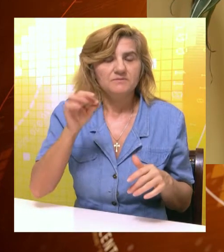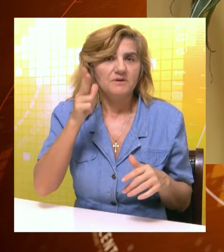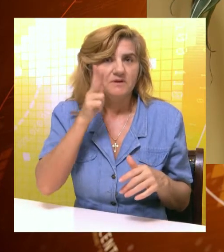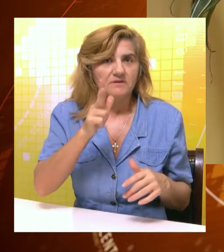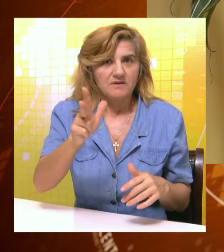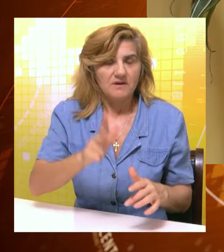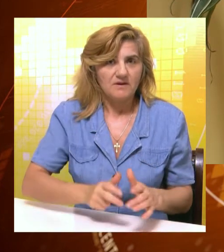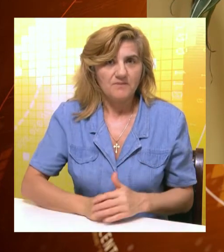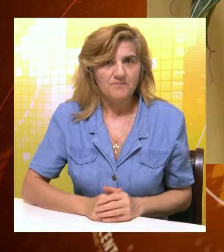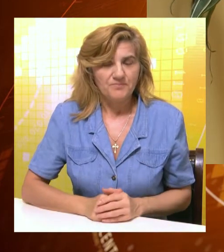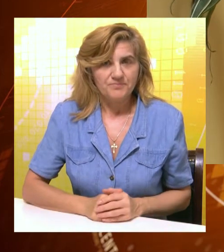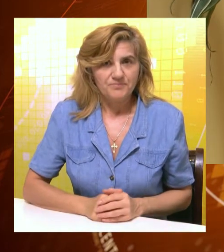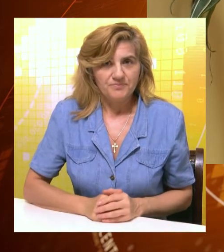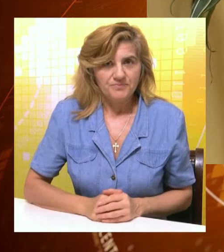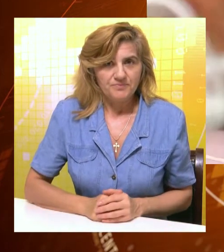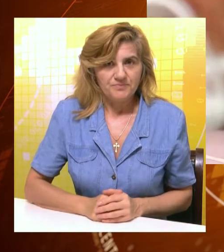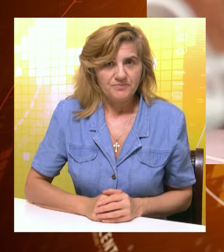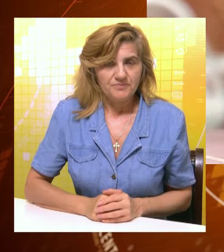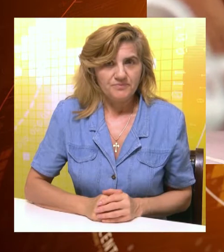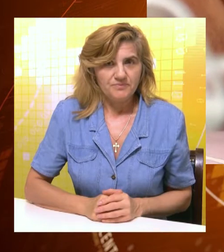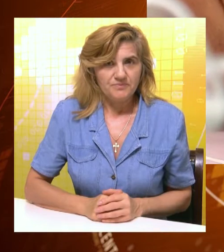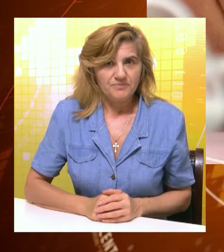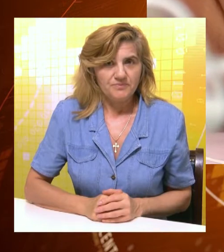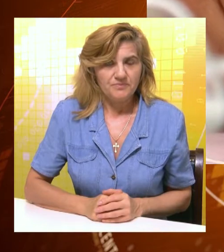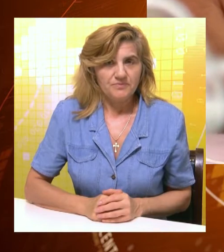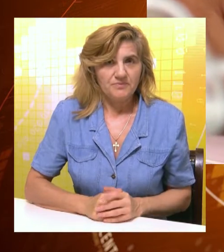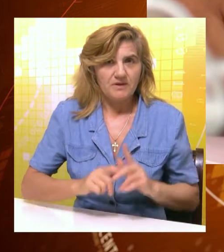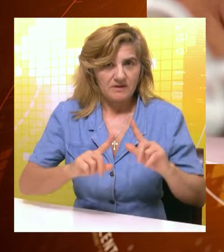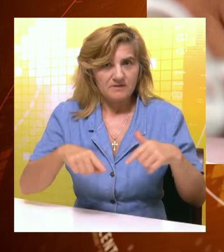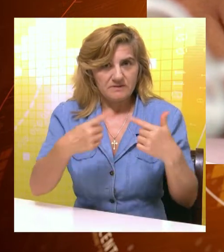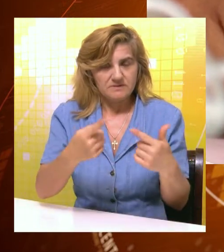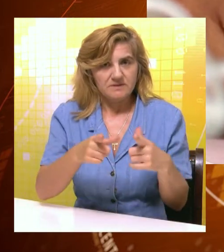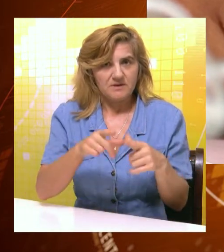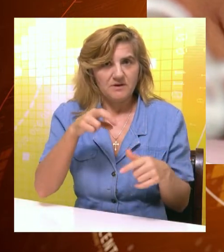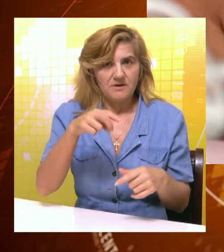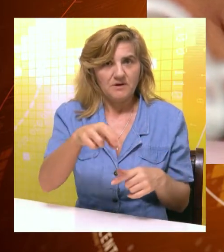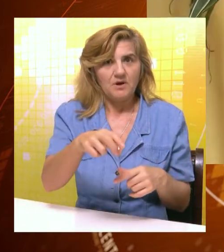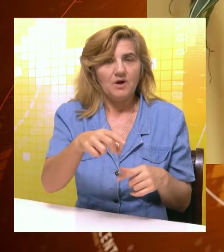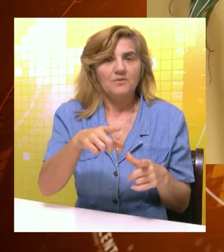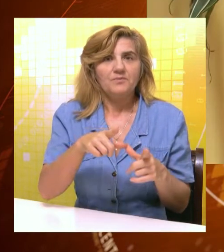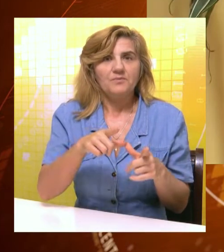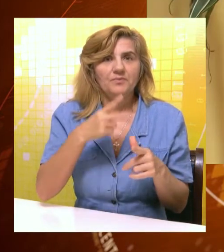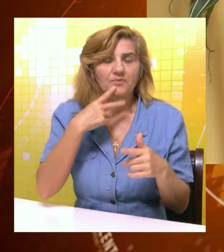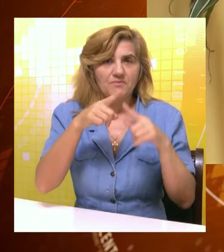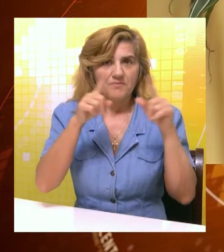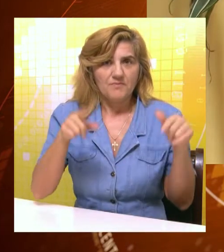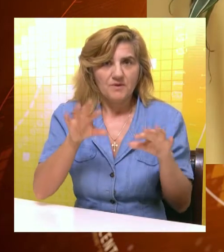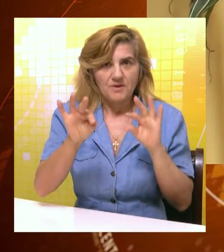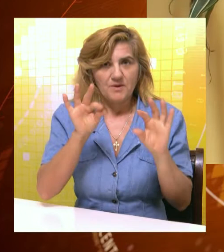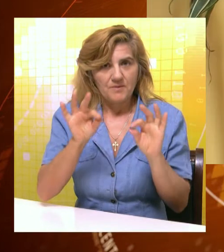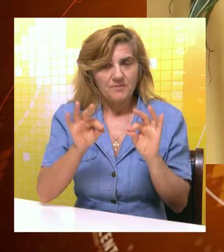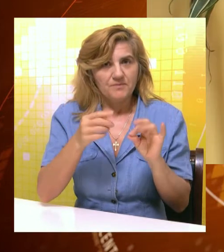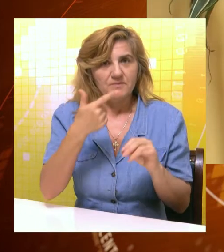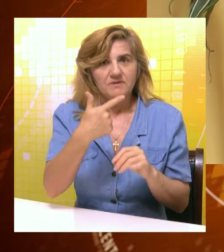tri dana, koja su veli bitna u cijelom ovom procesu upisa. Sledeći jako značajan korak jeste popunjavanje liste želja, to je